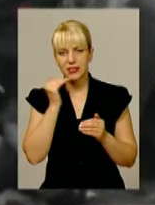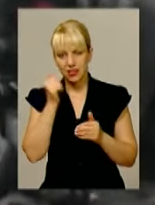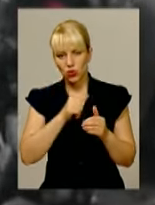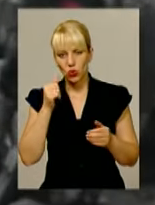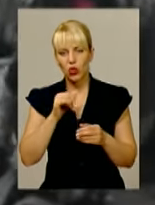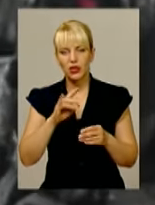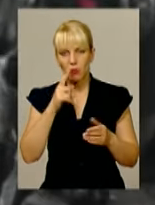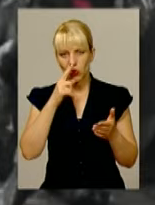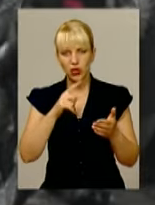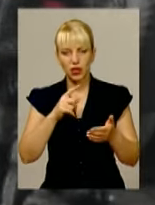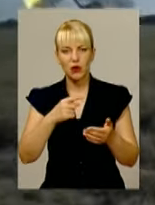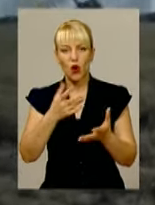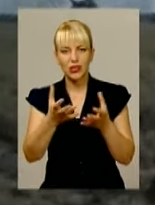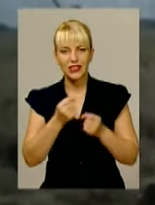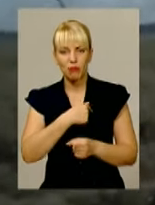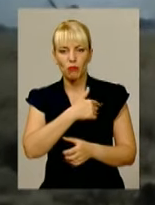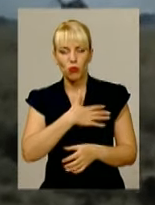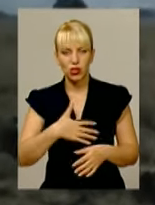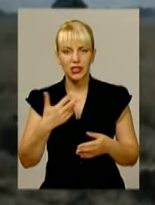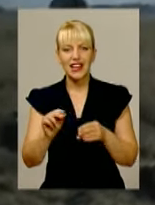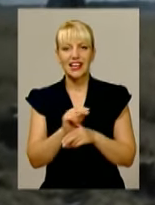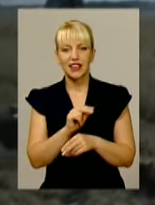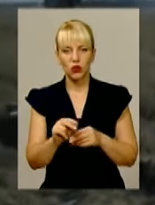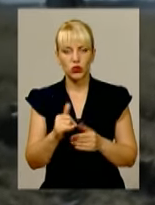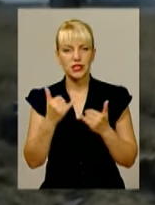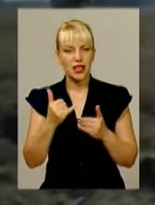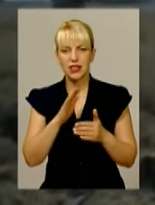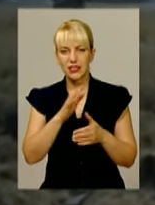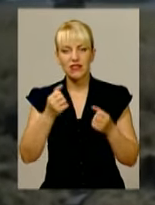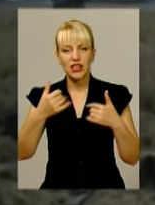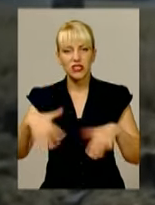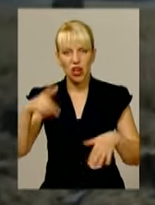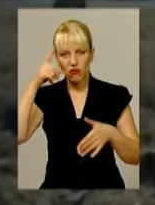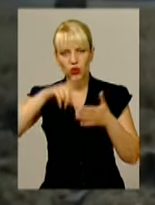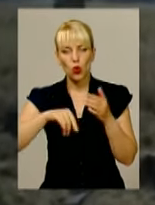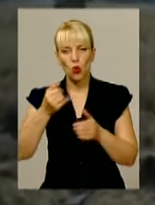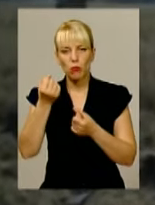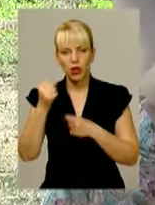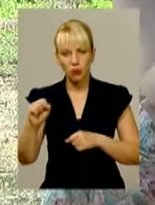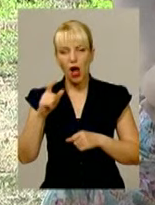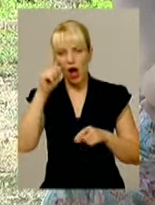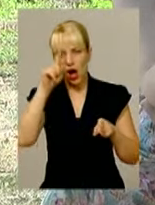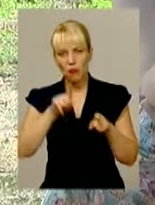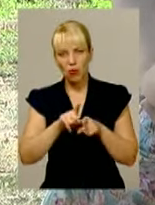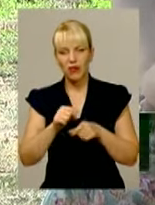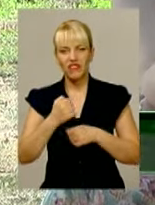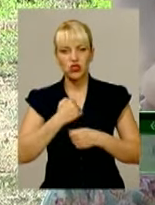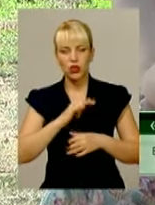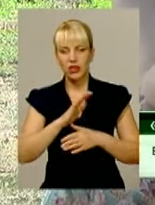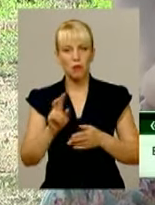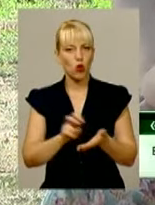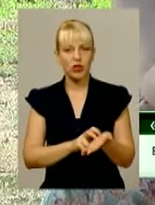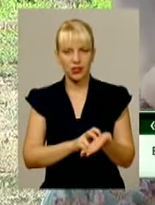'ятий місяць лікується. Та попри це Сергій не втрачає віру в перемогу, а побратимам та військовим взагалі радить. Не боятися,